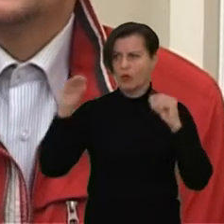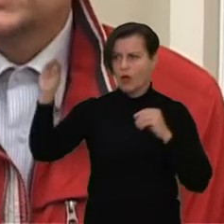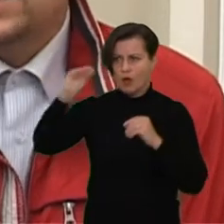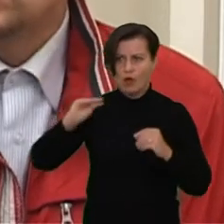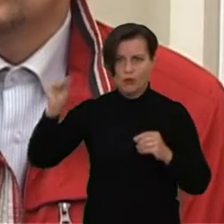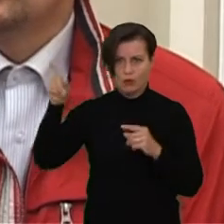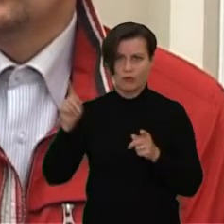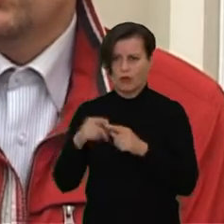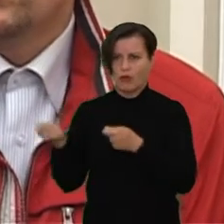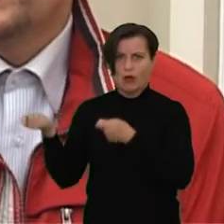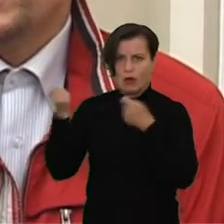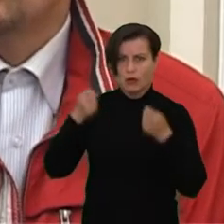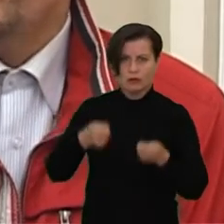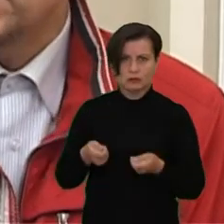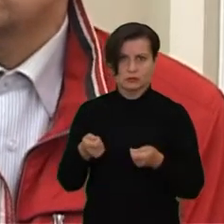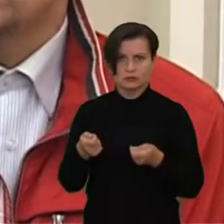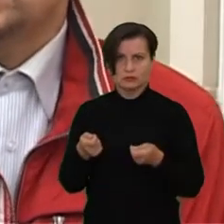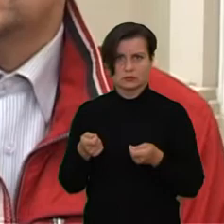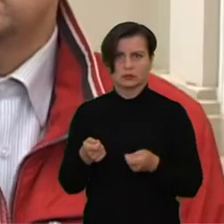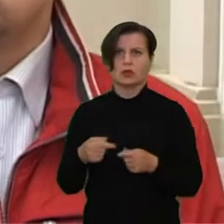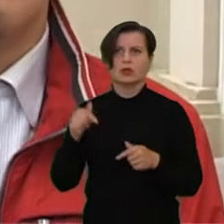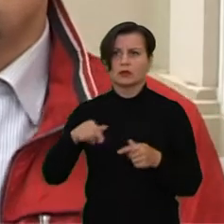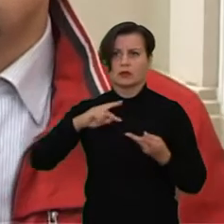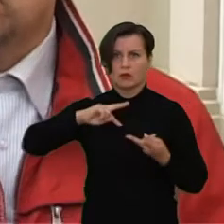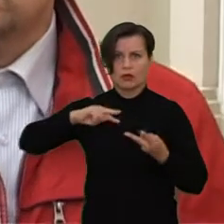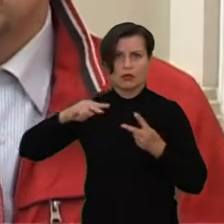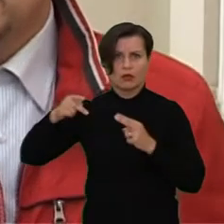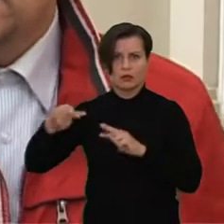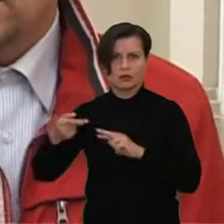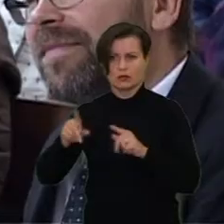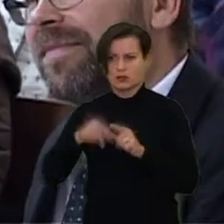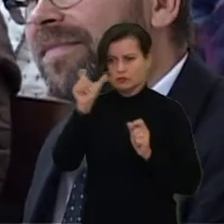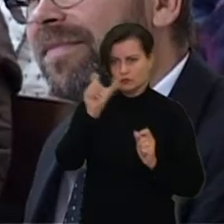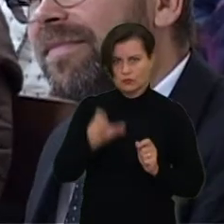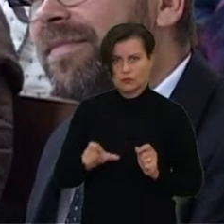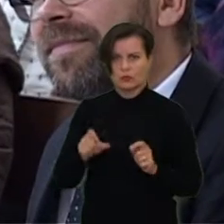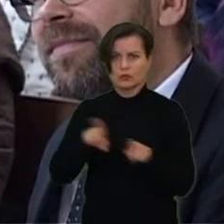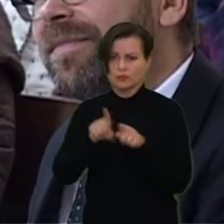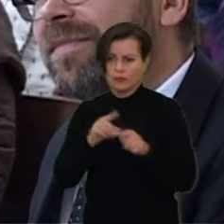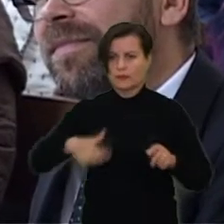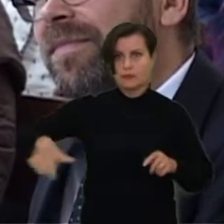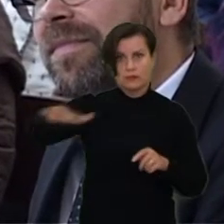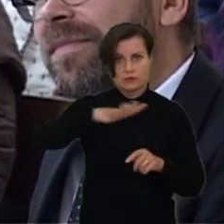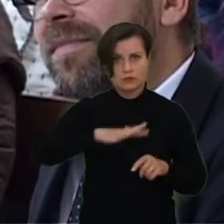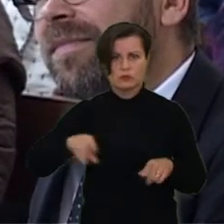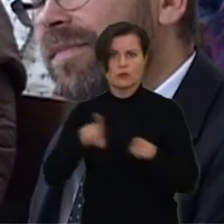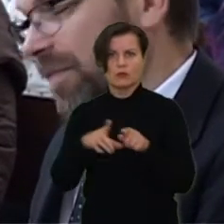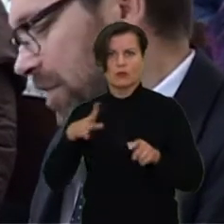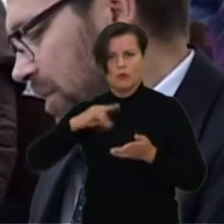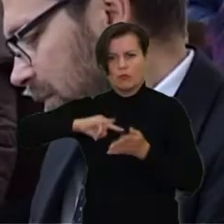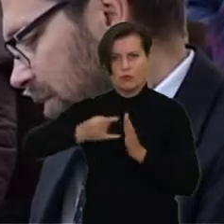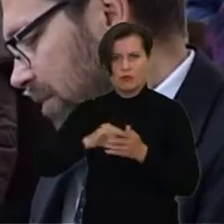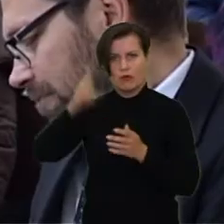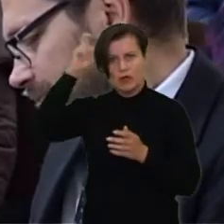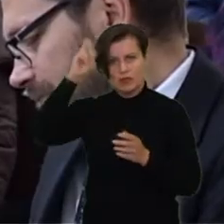modernizacinių naujovių, europietiškų modernizacinių naujovių, kurios keitė ne tik ta individa, keitė